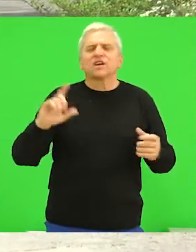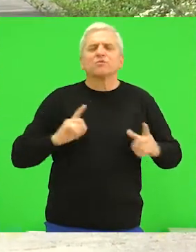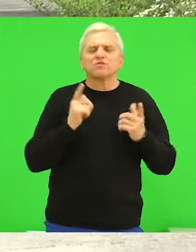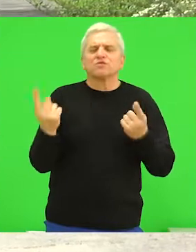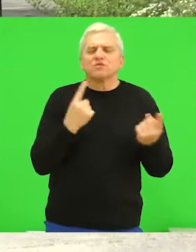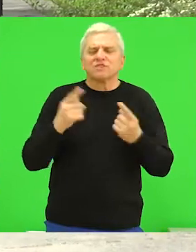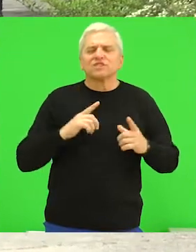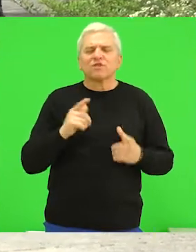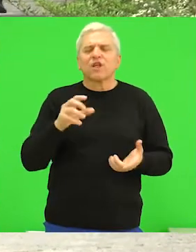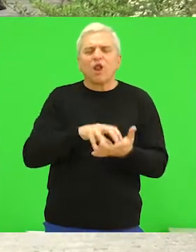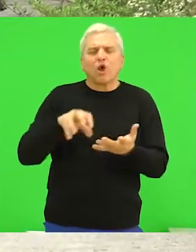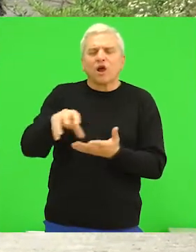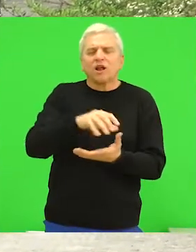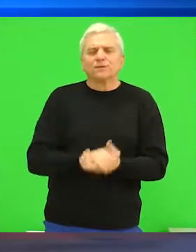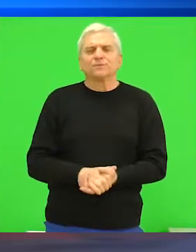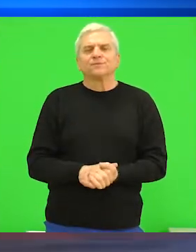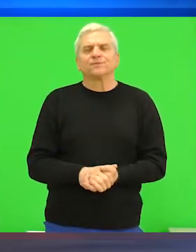života lokalne zajednice.